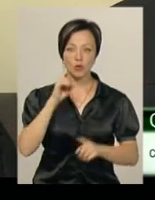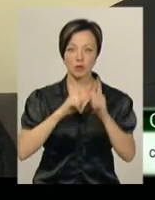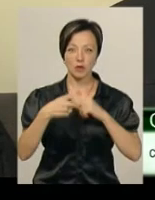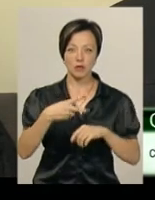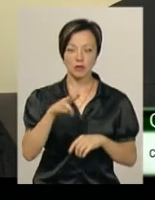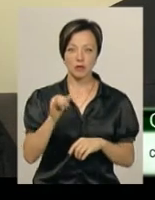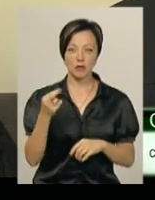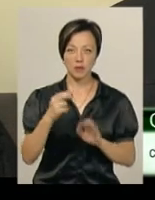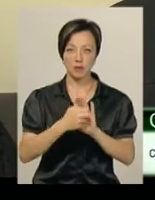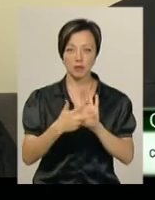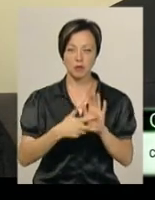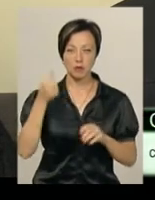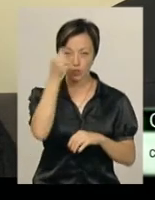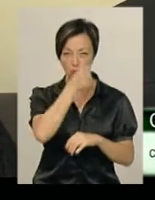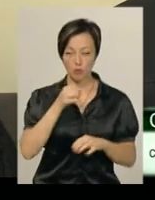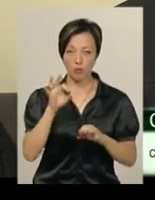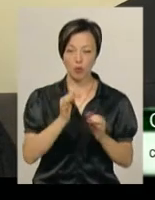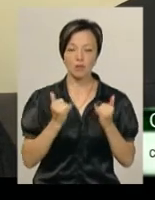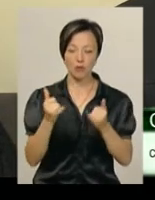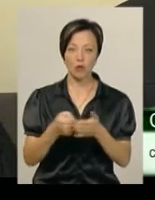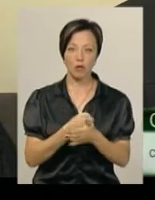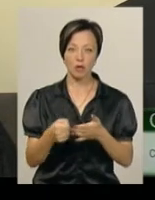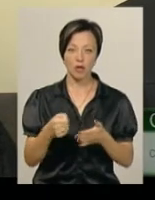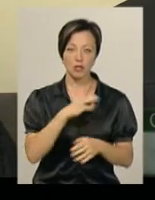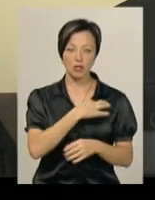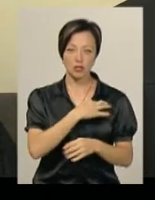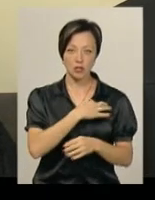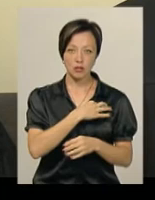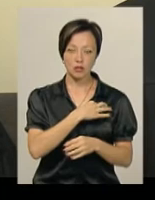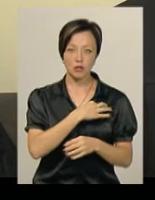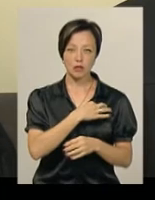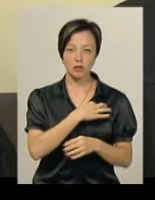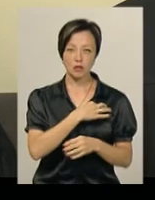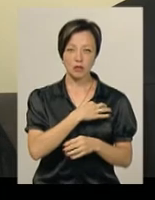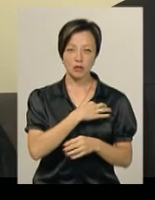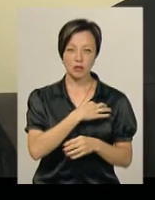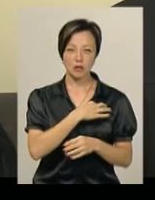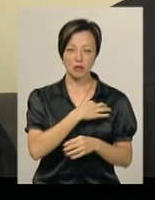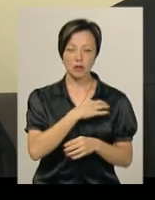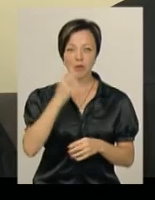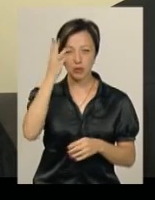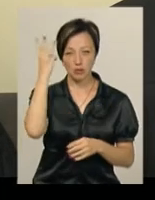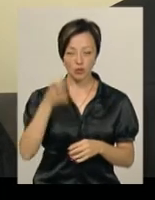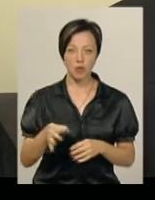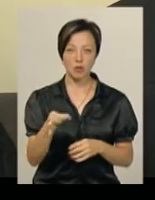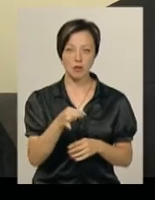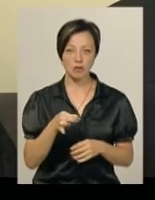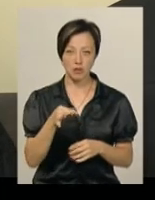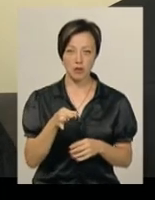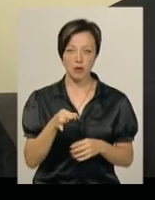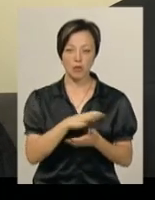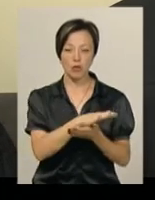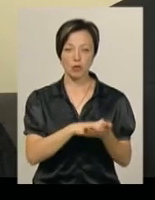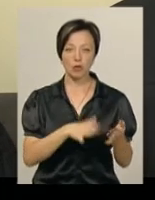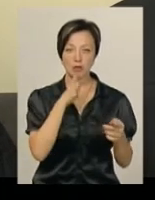20 липня 2018 року про задоволене клопотання слідчого ОССУ ГОНП Хмельницької області Івасюка про